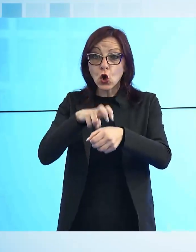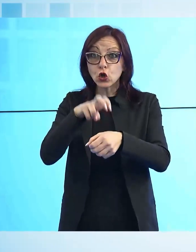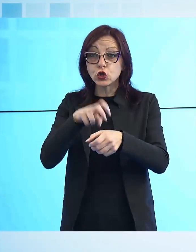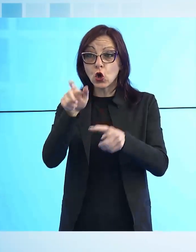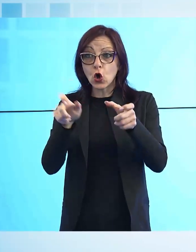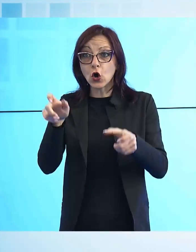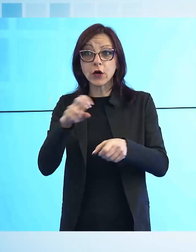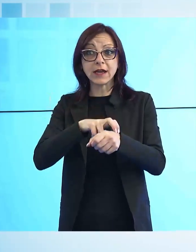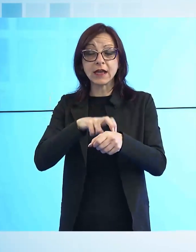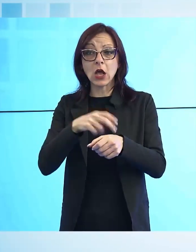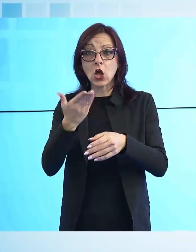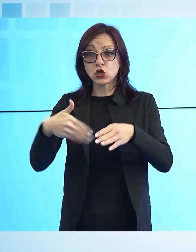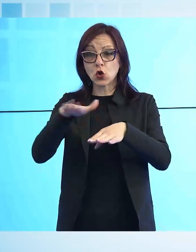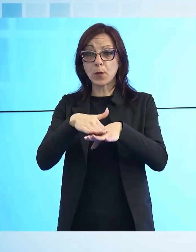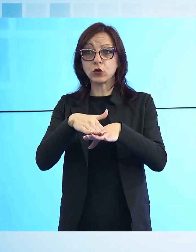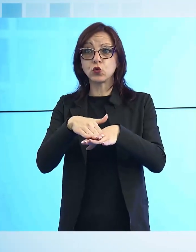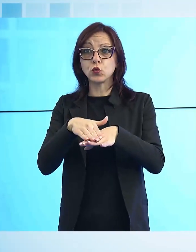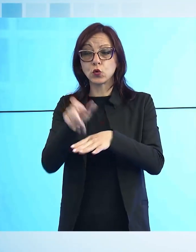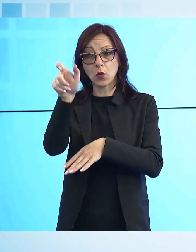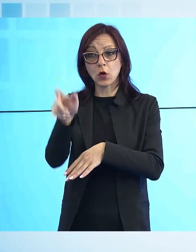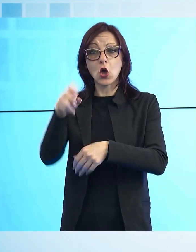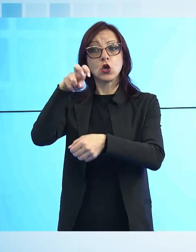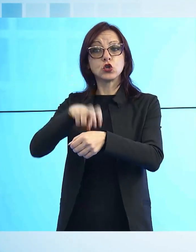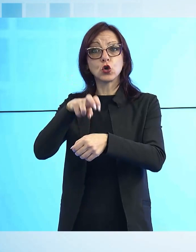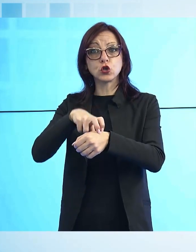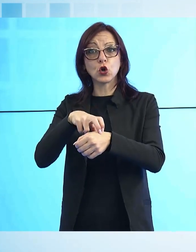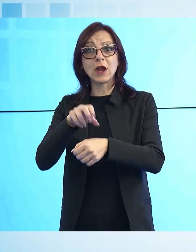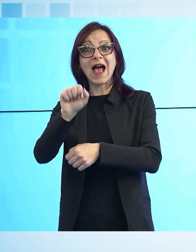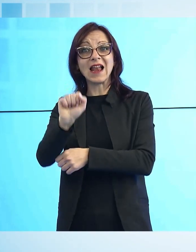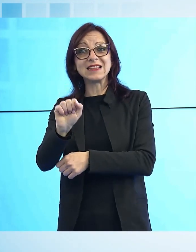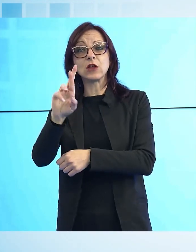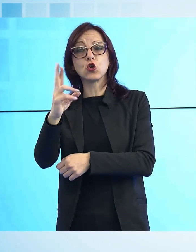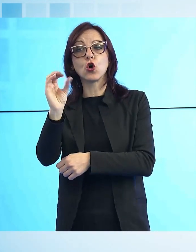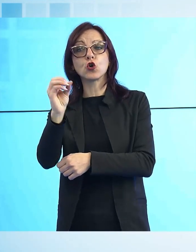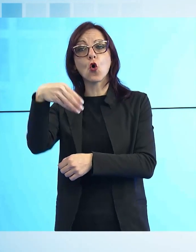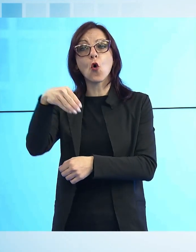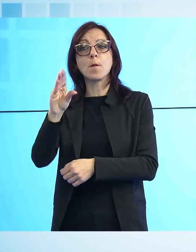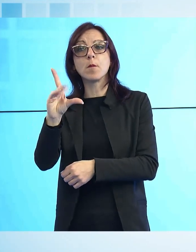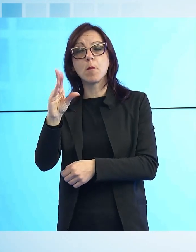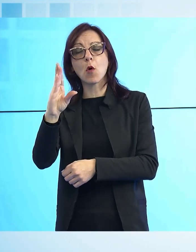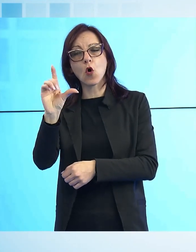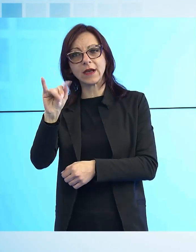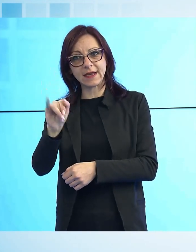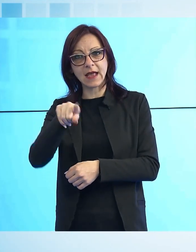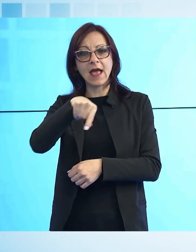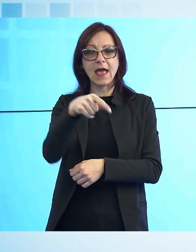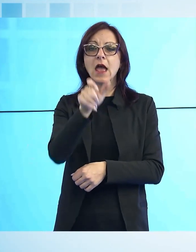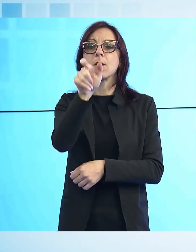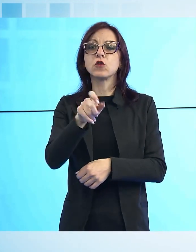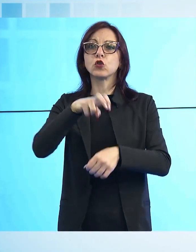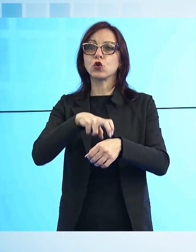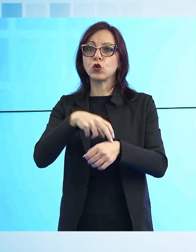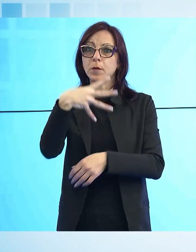modo voglio citare il qui presente il dottor Alessandro Romboli e il dottor Michele Carmassi che è anche il